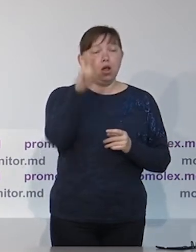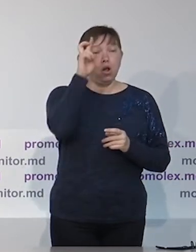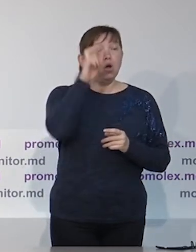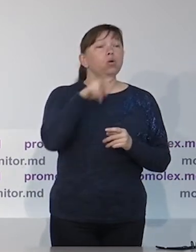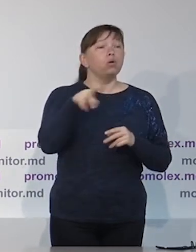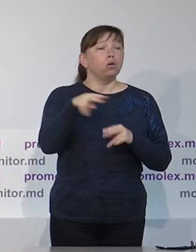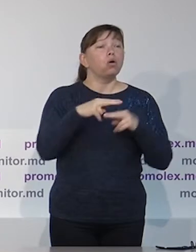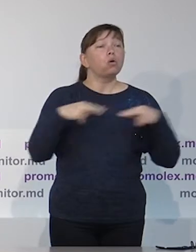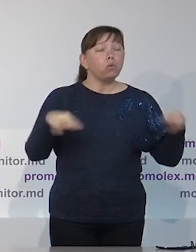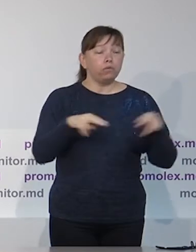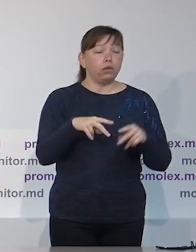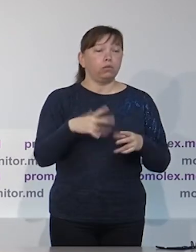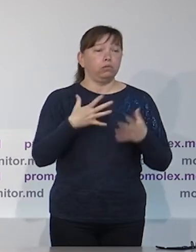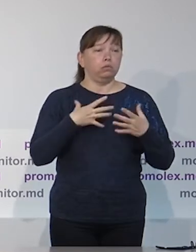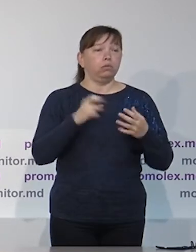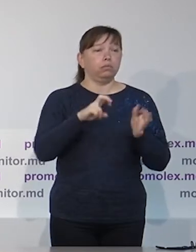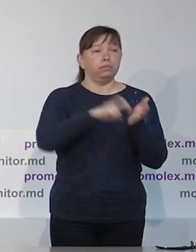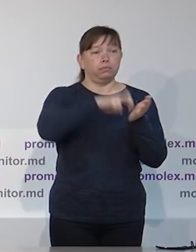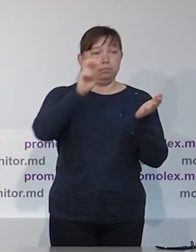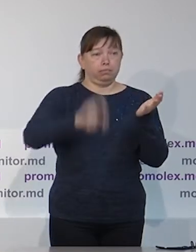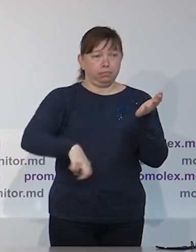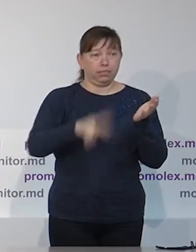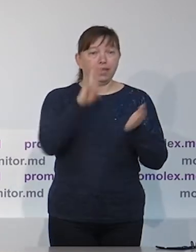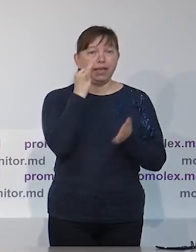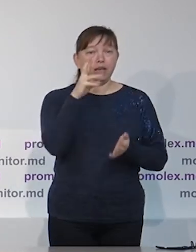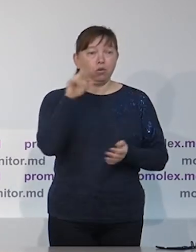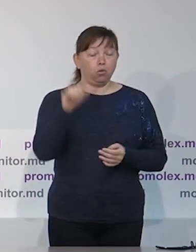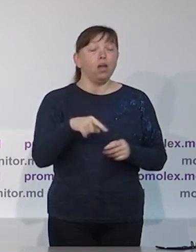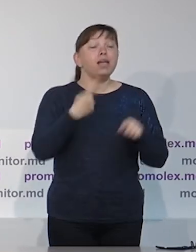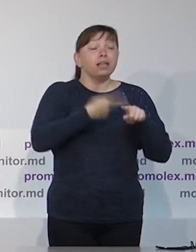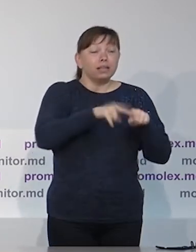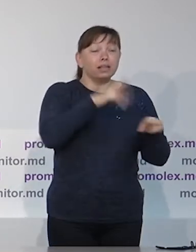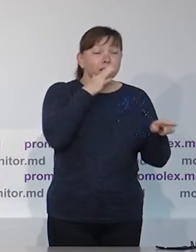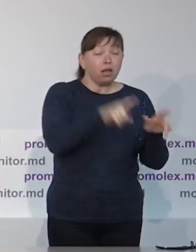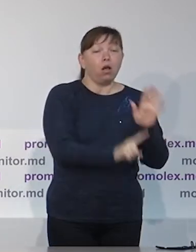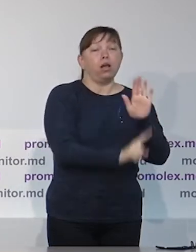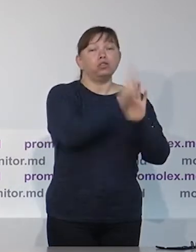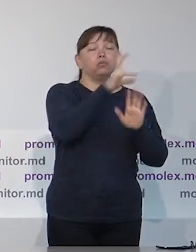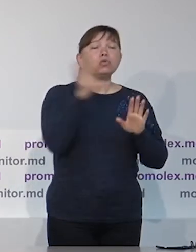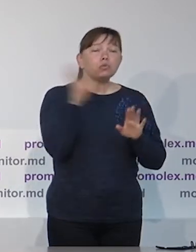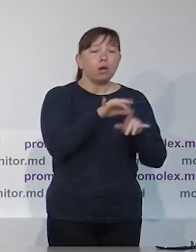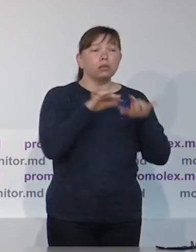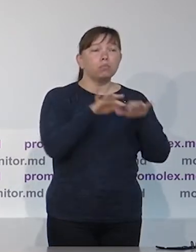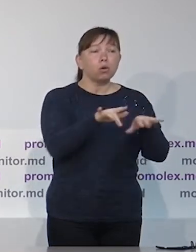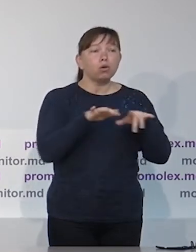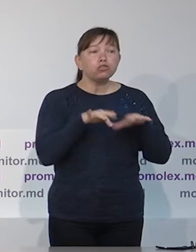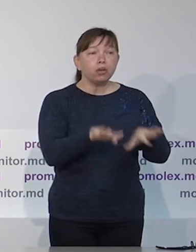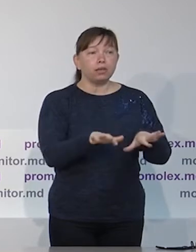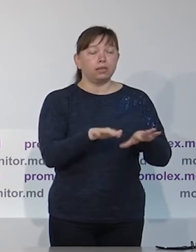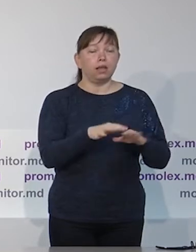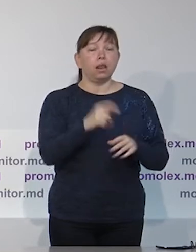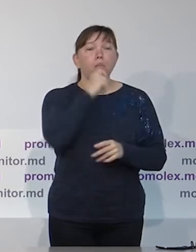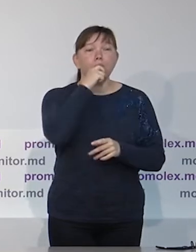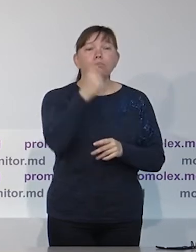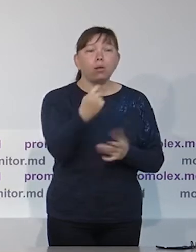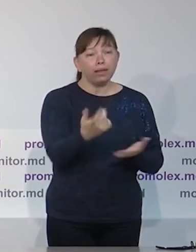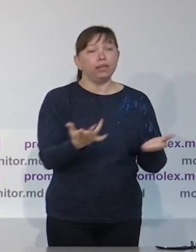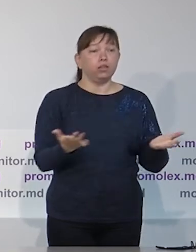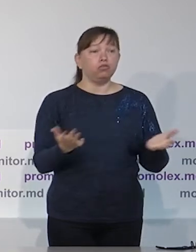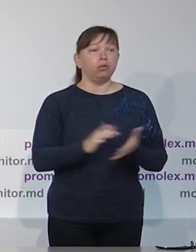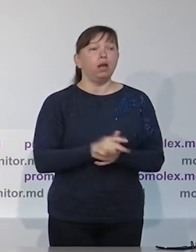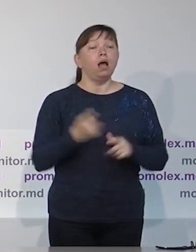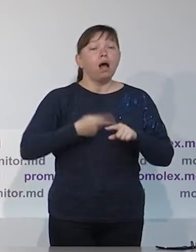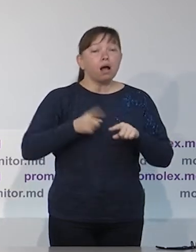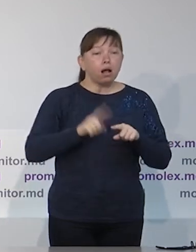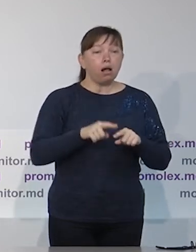11 мая 2021 года. Мы взяли период с 23 декабря, то есть, с того